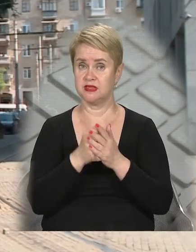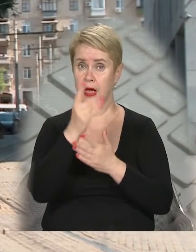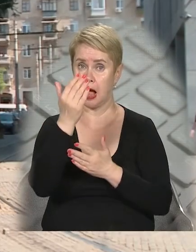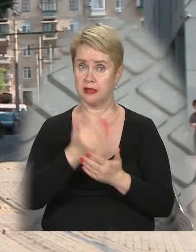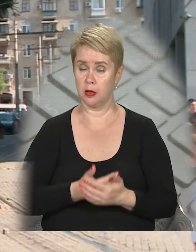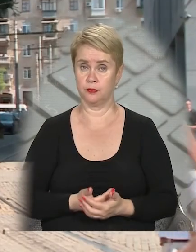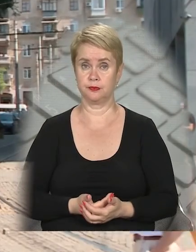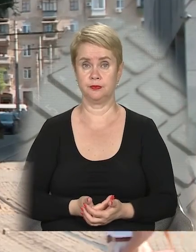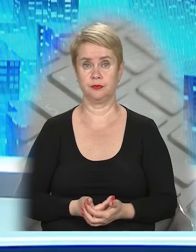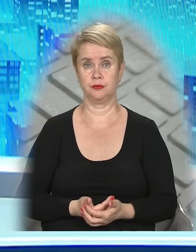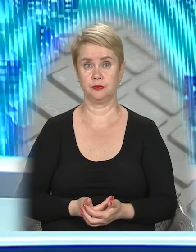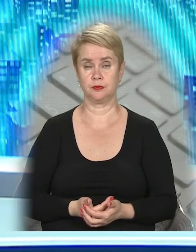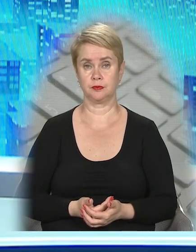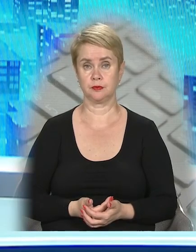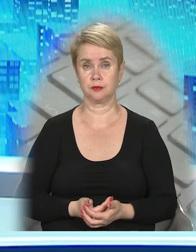11 каналу.